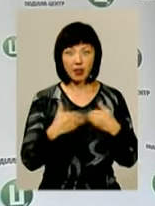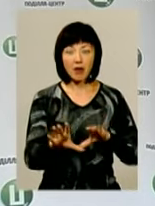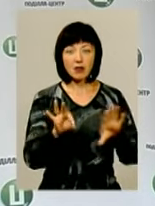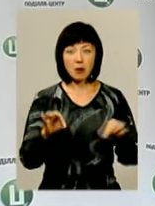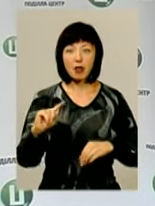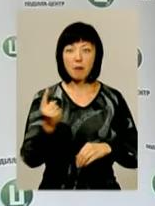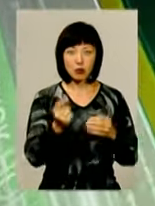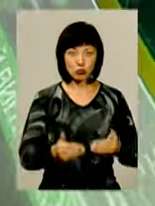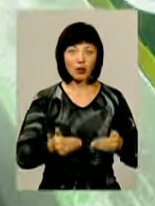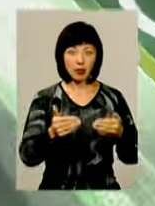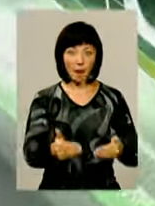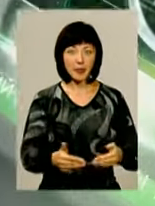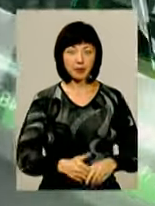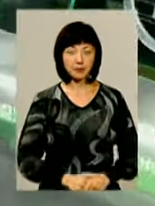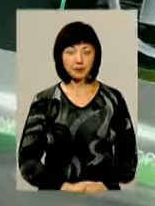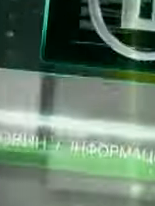першому етапі.